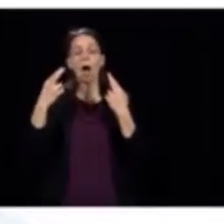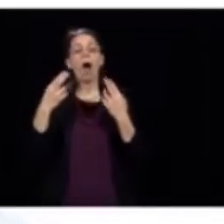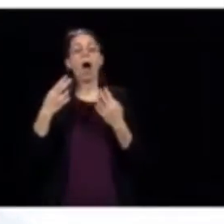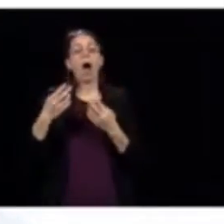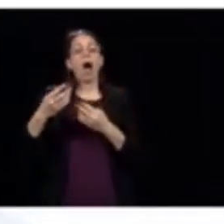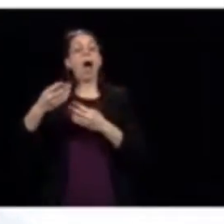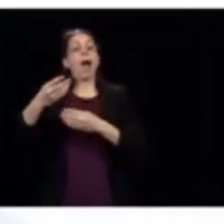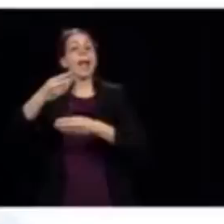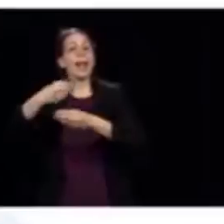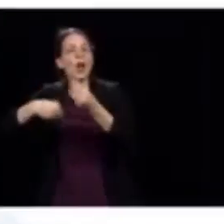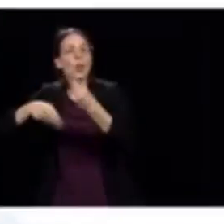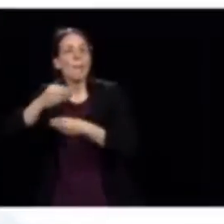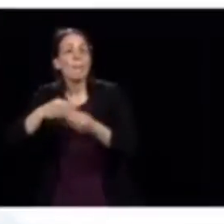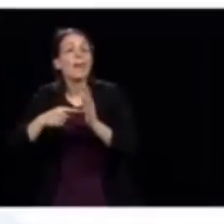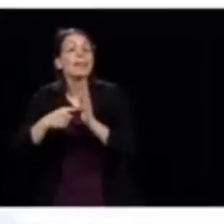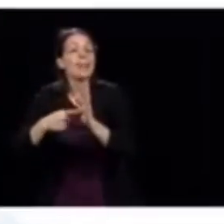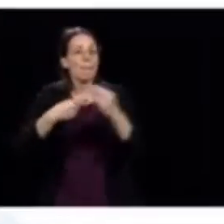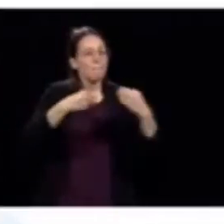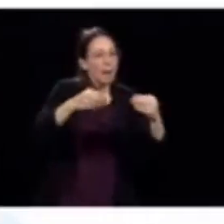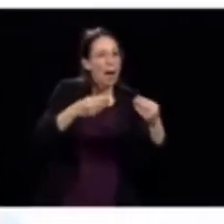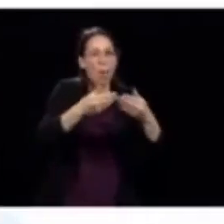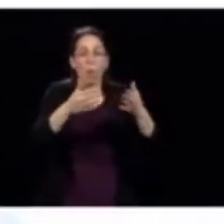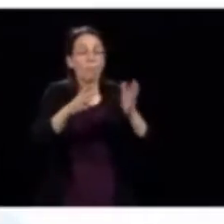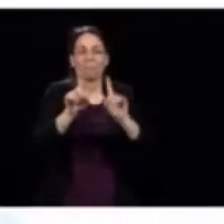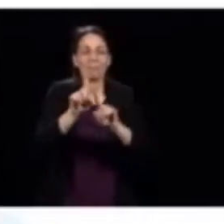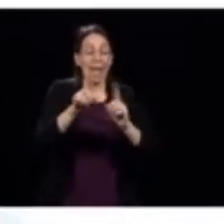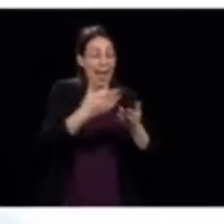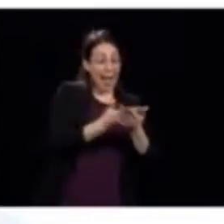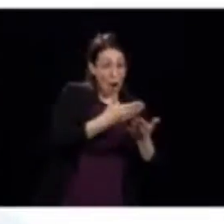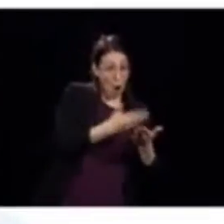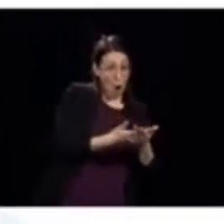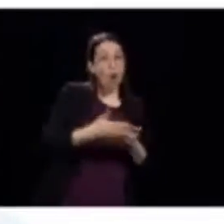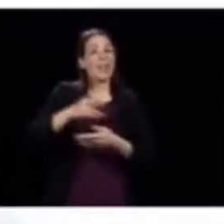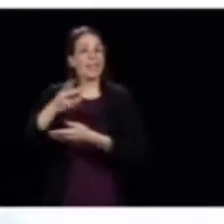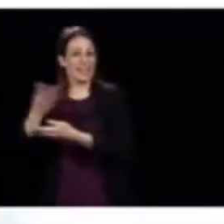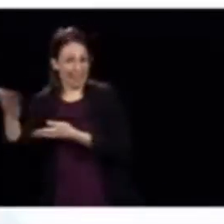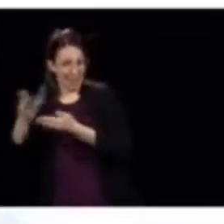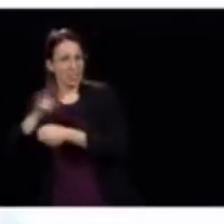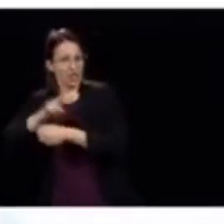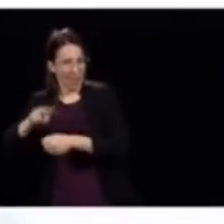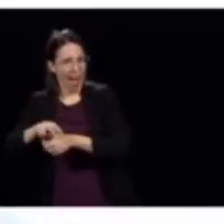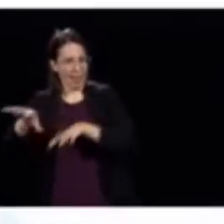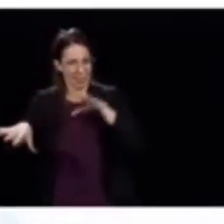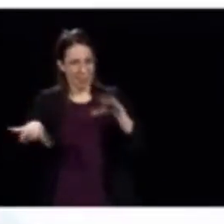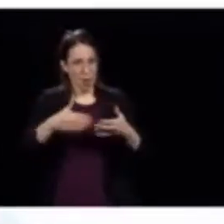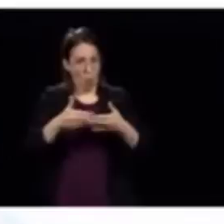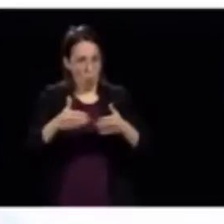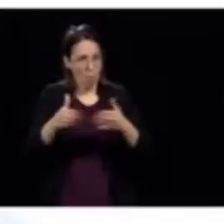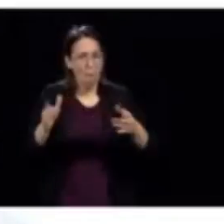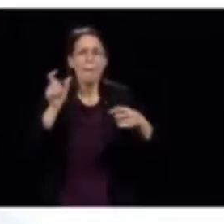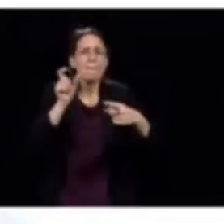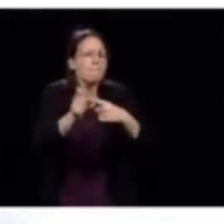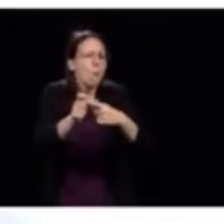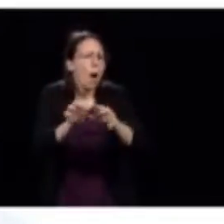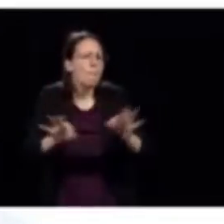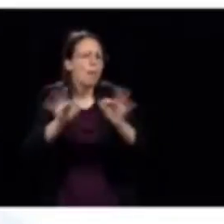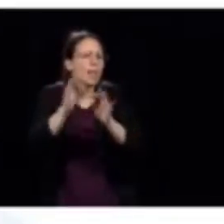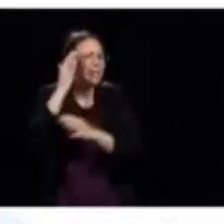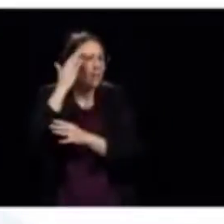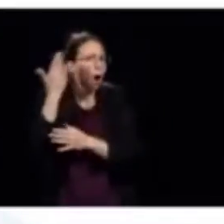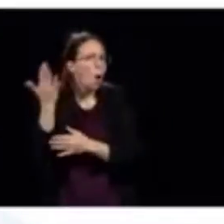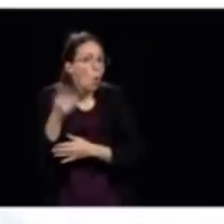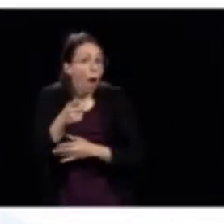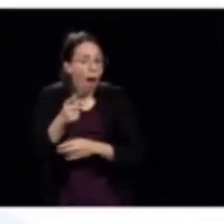l'économie, les écoles, les services de garde. Mais le mot important, là, c'est le mot «